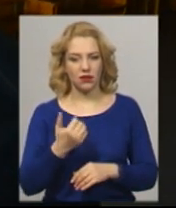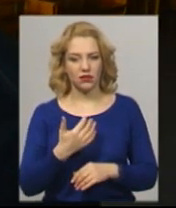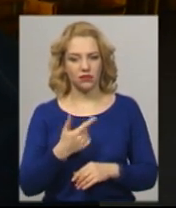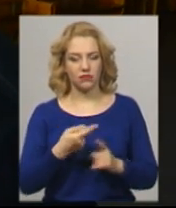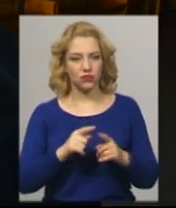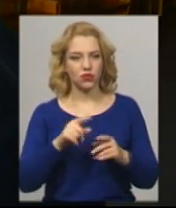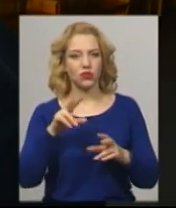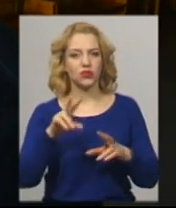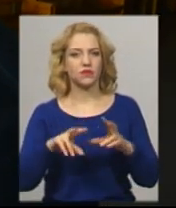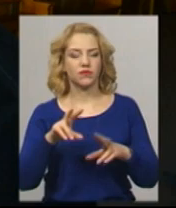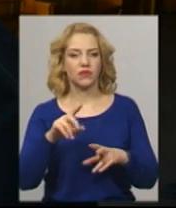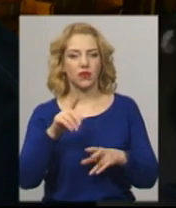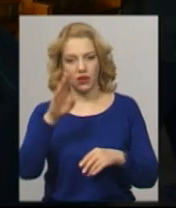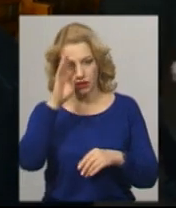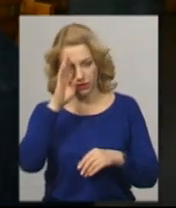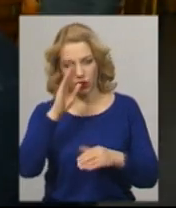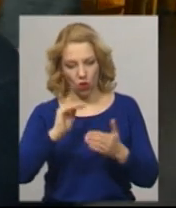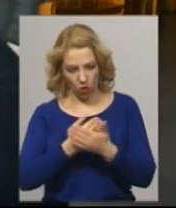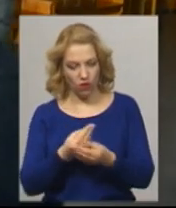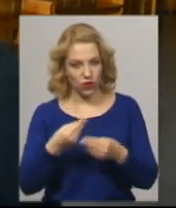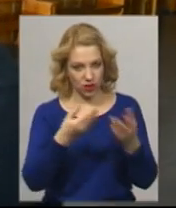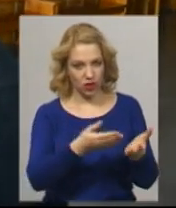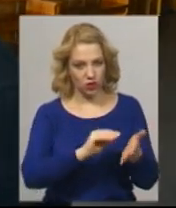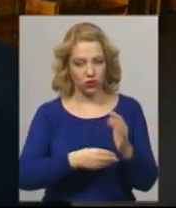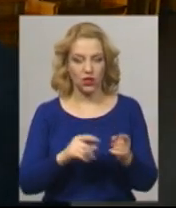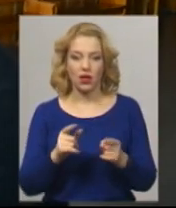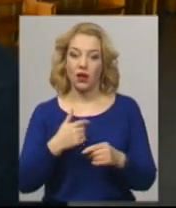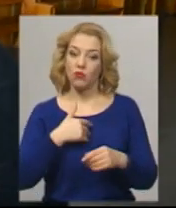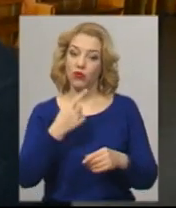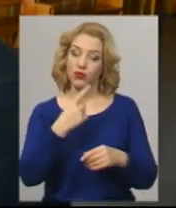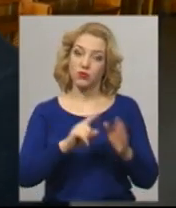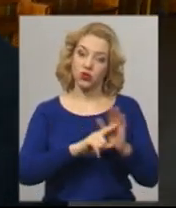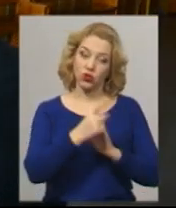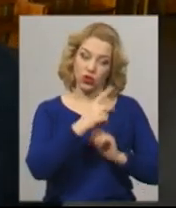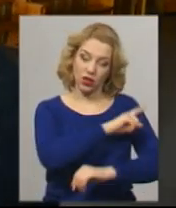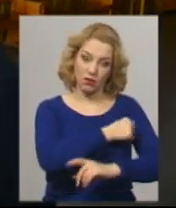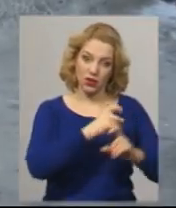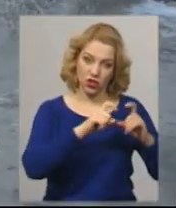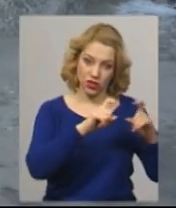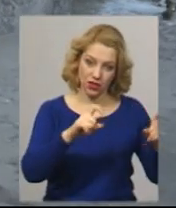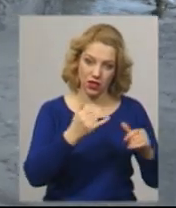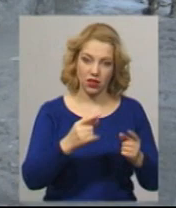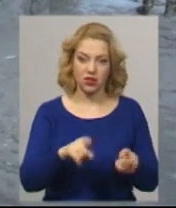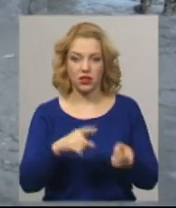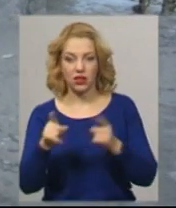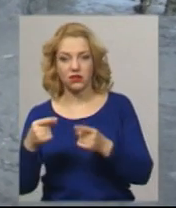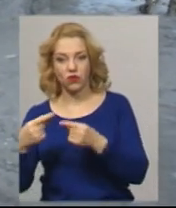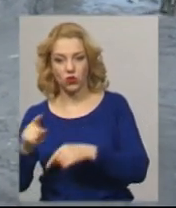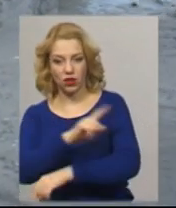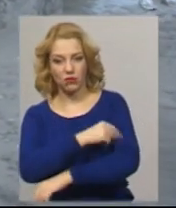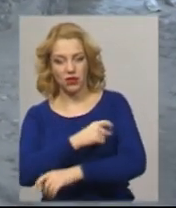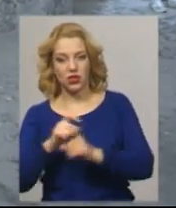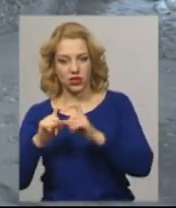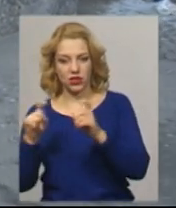ці свої довідки, походить чи як? Ні, він був в одному закладі, а зараз він шук. Це все, що я знаю. Я більше нічого не знаю. Не пропустив жодного